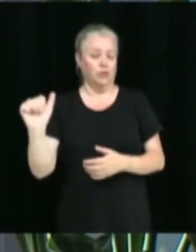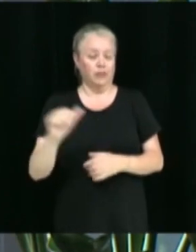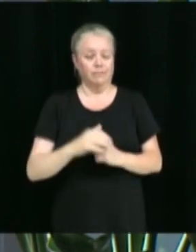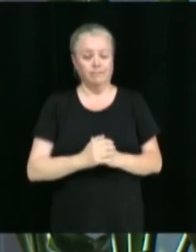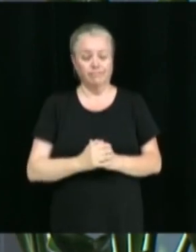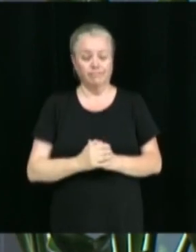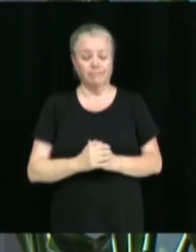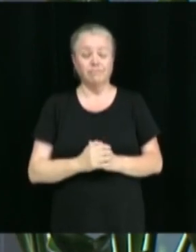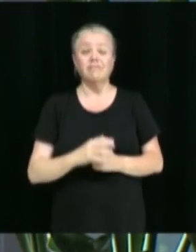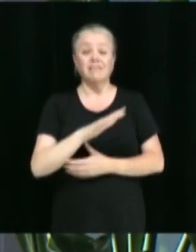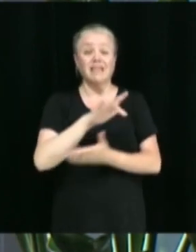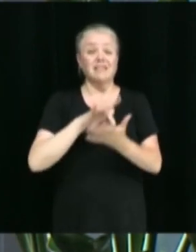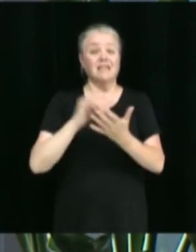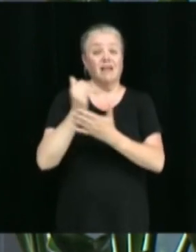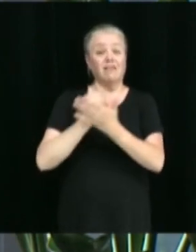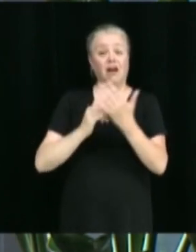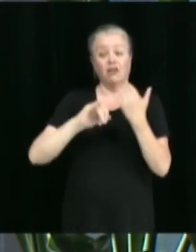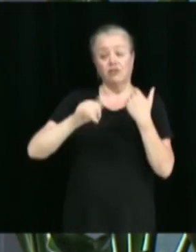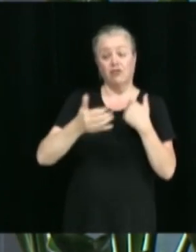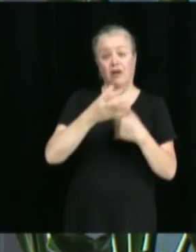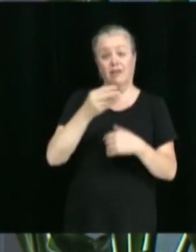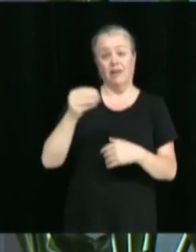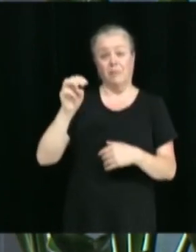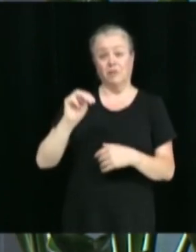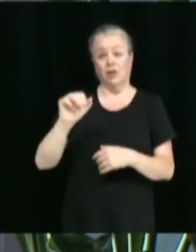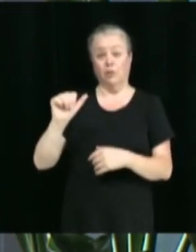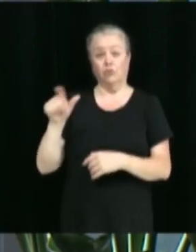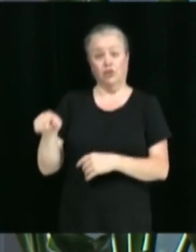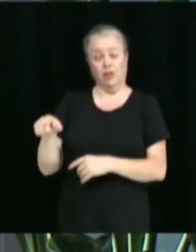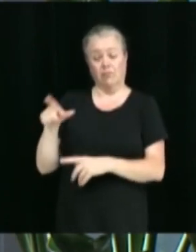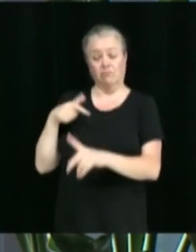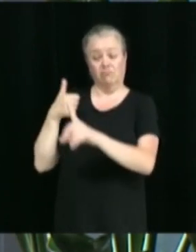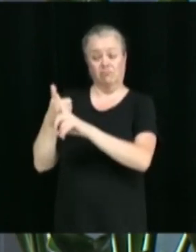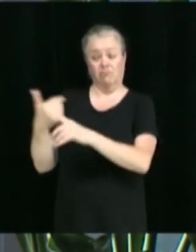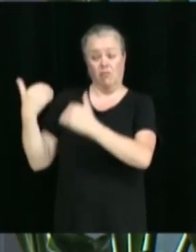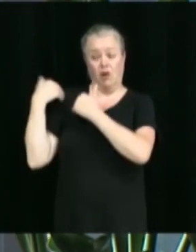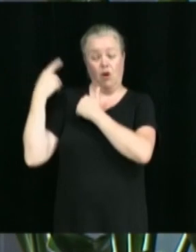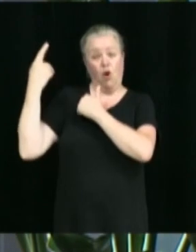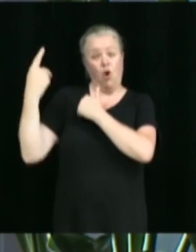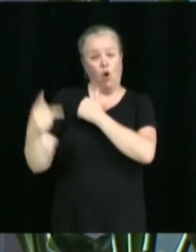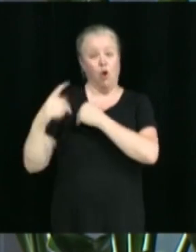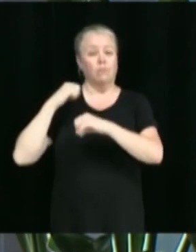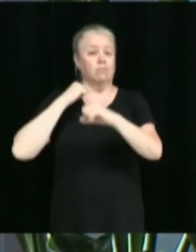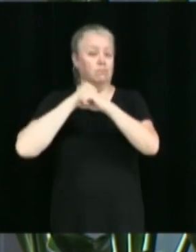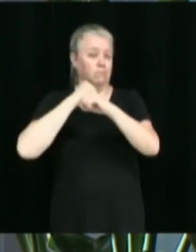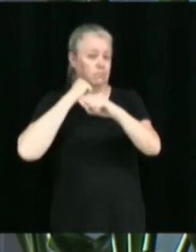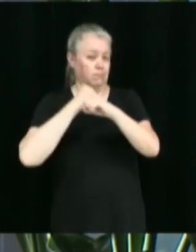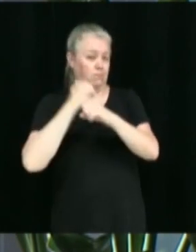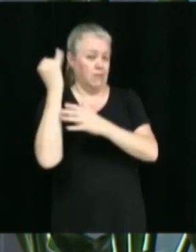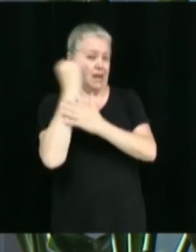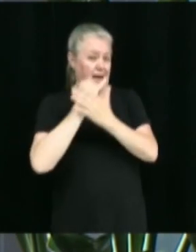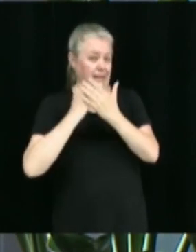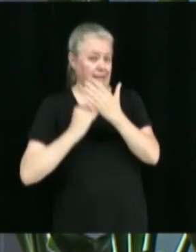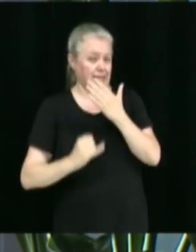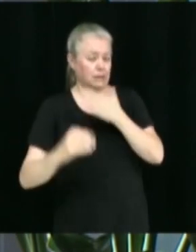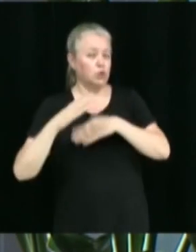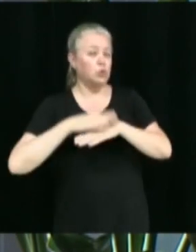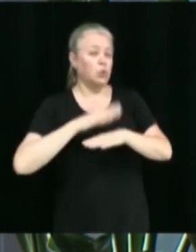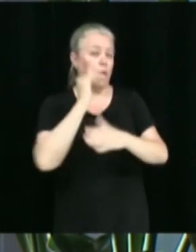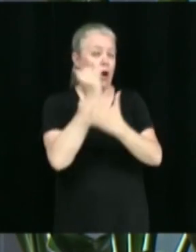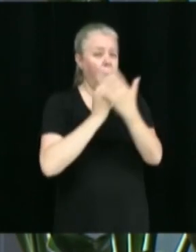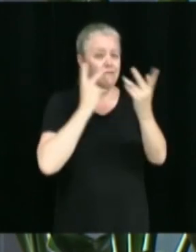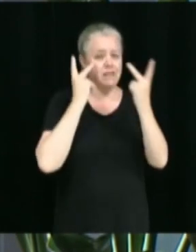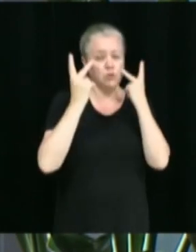Le Centre d'art Jacques et Michel Auger a pour mission de promouvoir et diffuser le travail des artistes en arts visuels et médiatiques contemporains et d